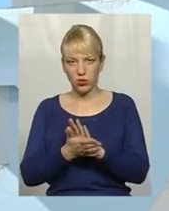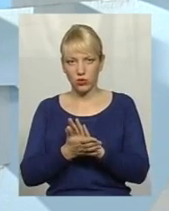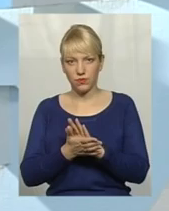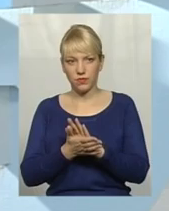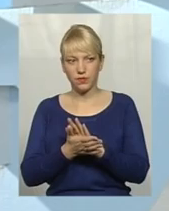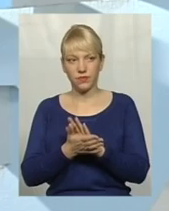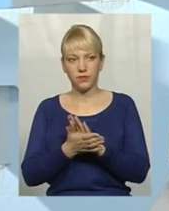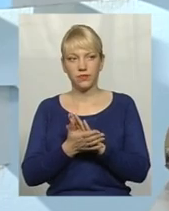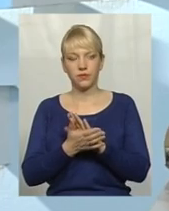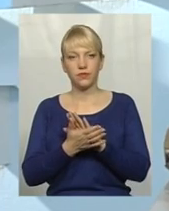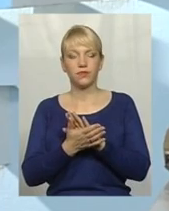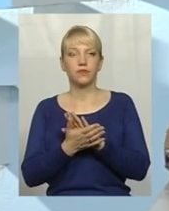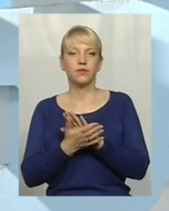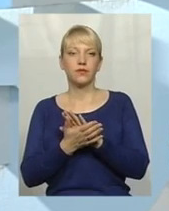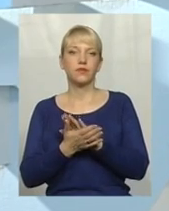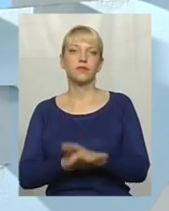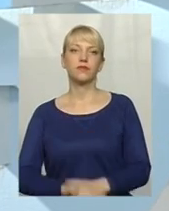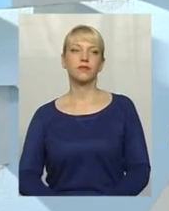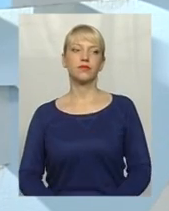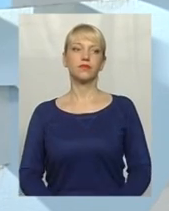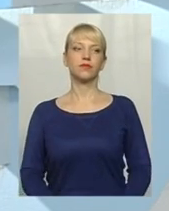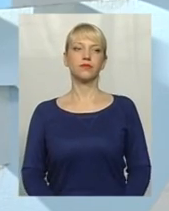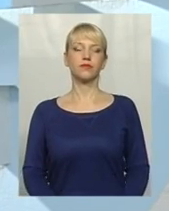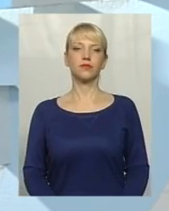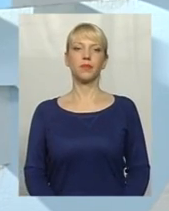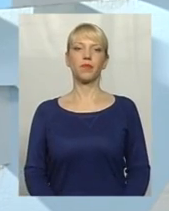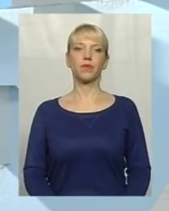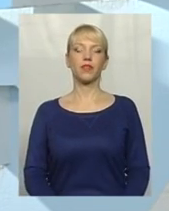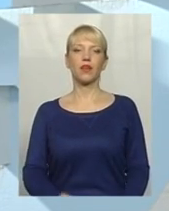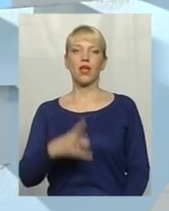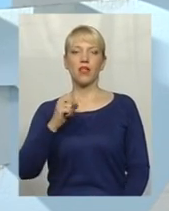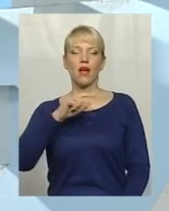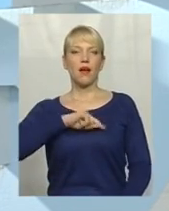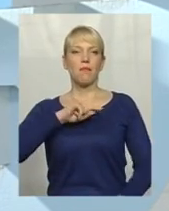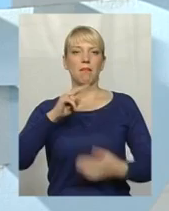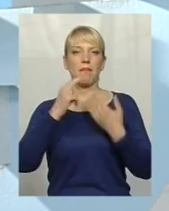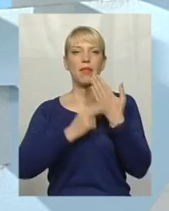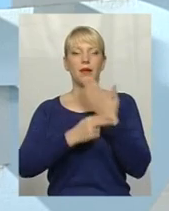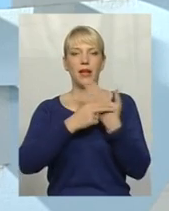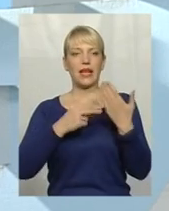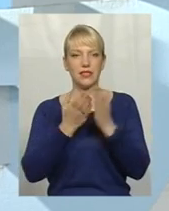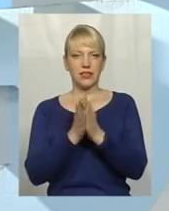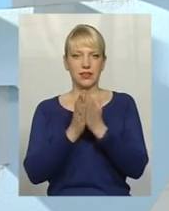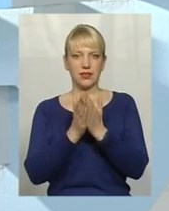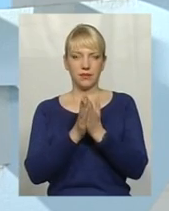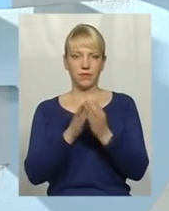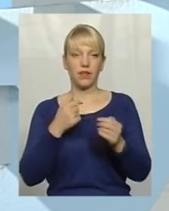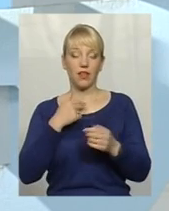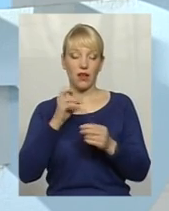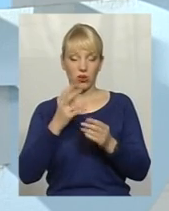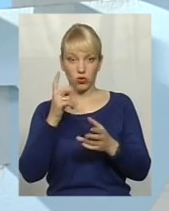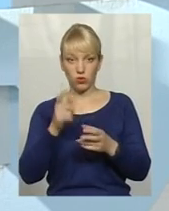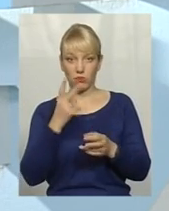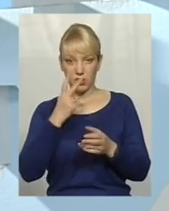біблійський лак, розумієте? І якщо людина бачить виход в цьому,